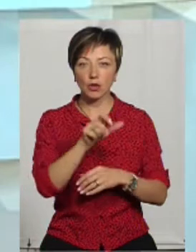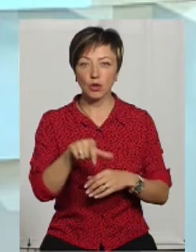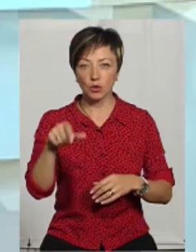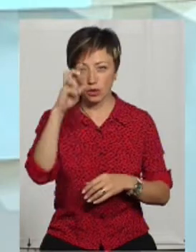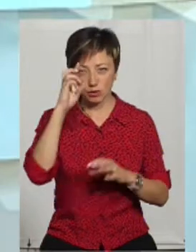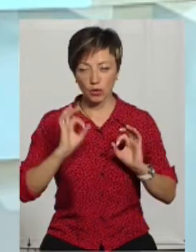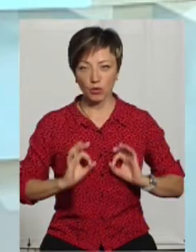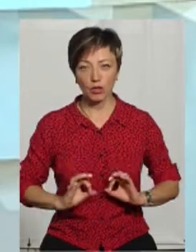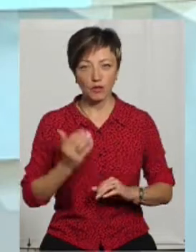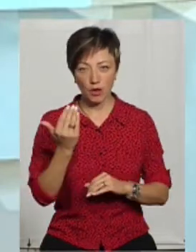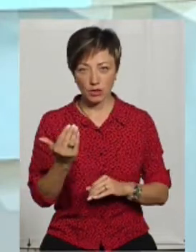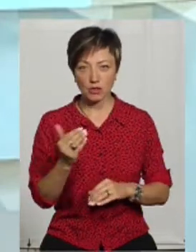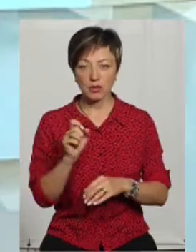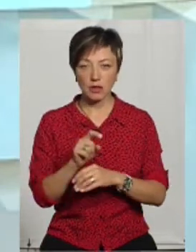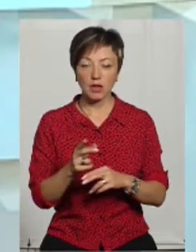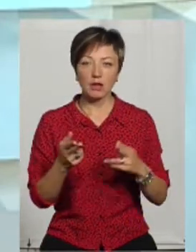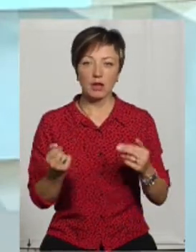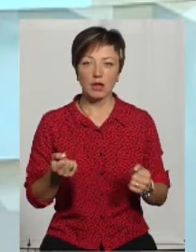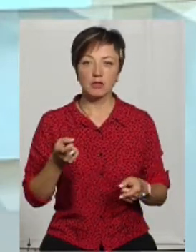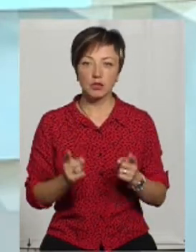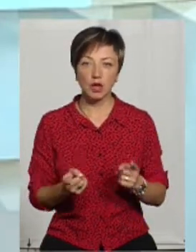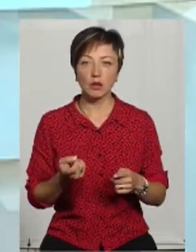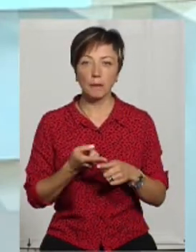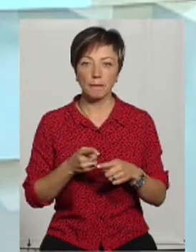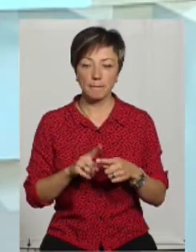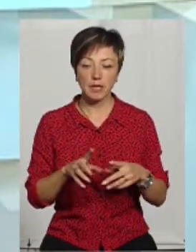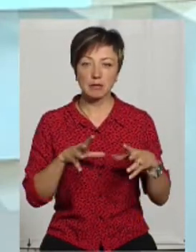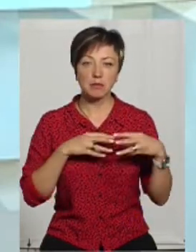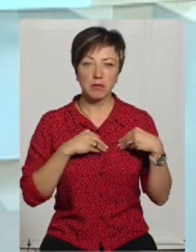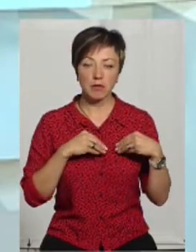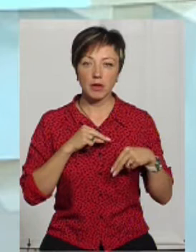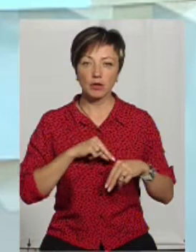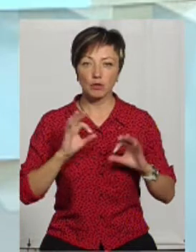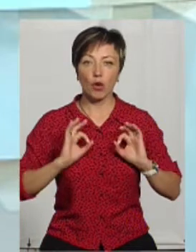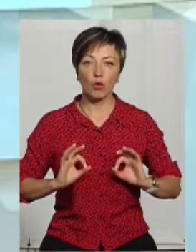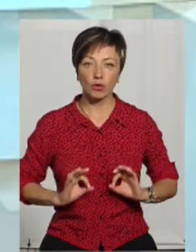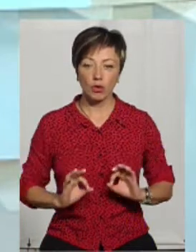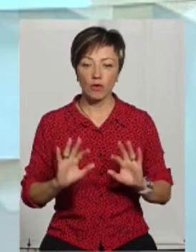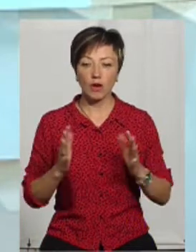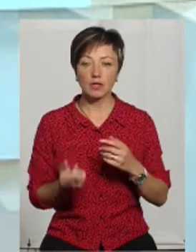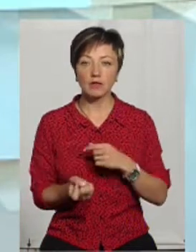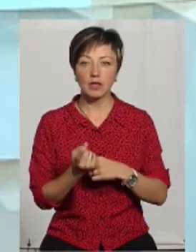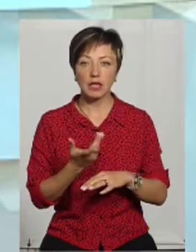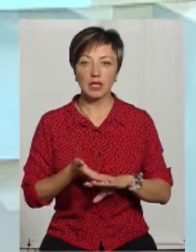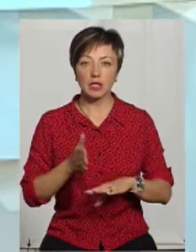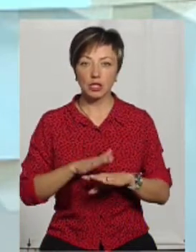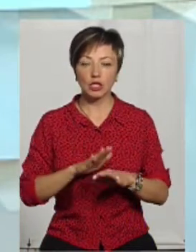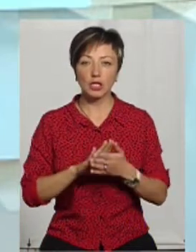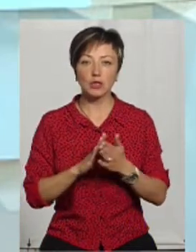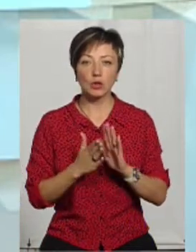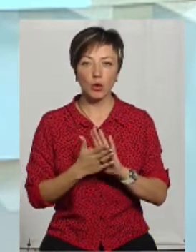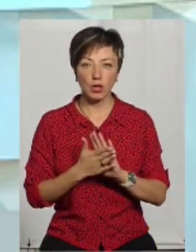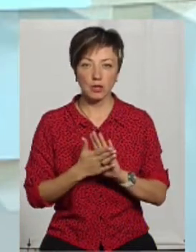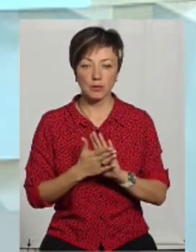Держпрокуратури? Звичайно, ми з органами прокуратури співпрацюємо. У разі, як виникнення критичних ситуацій,